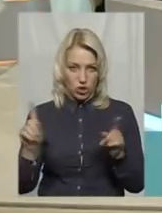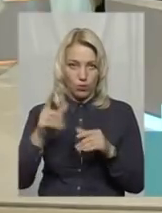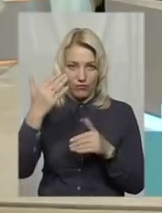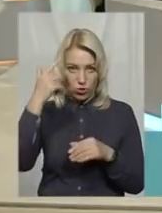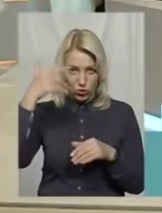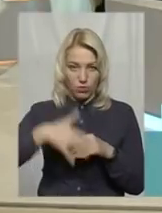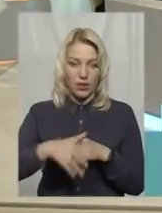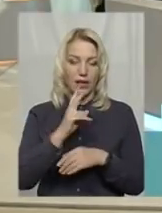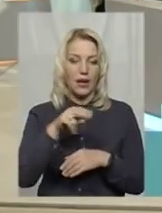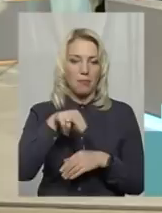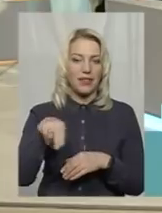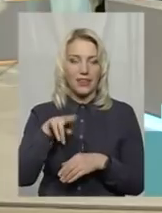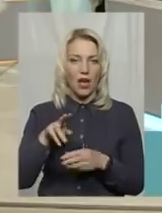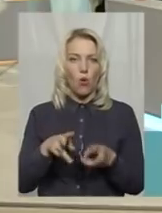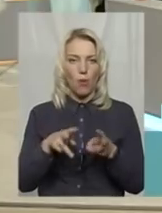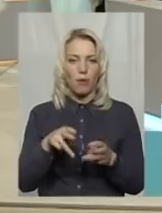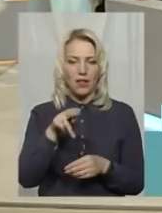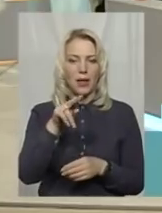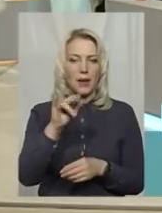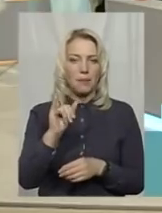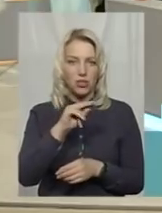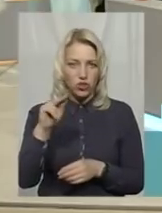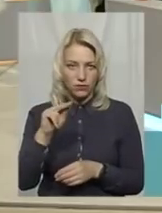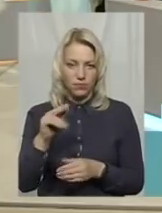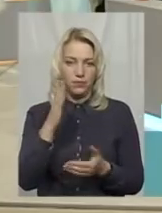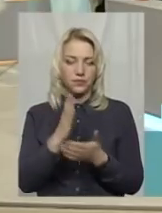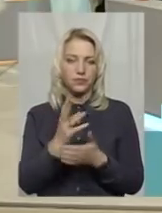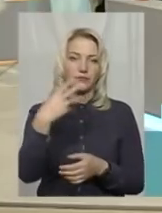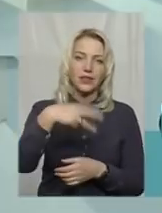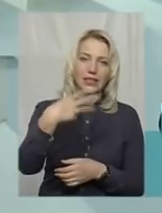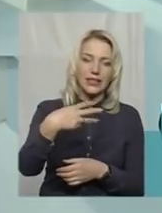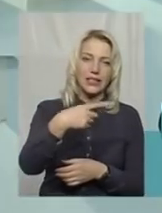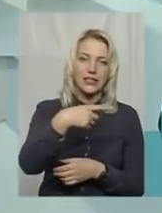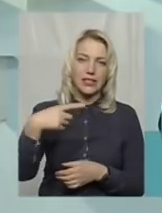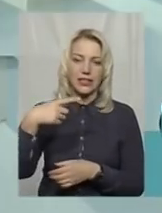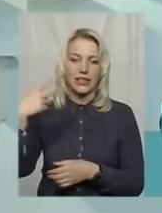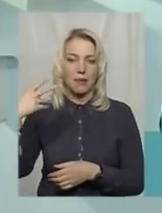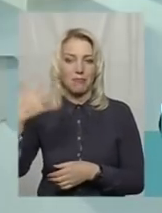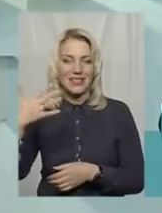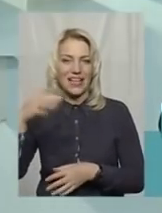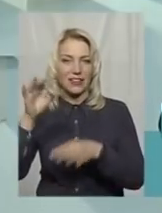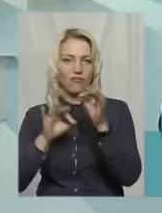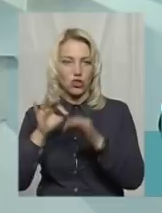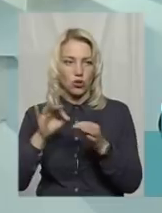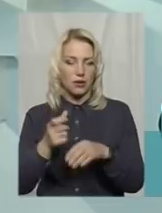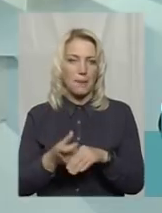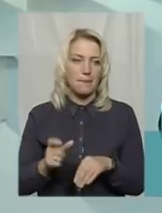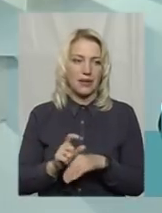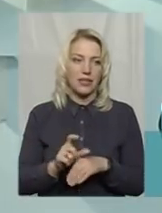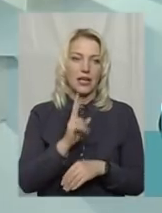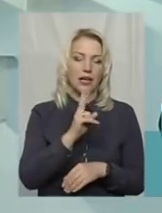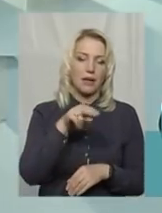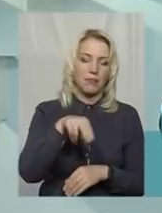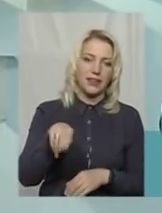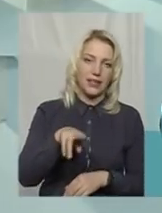опалювальної печі становить від 30 до 50% максимум. КПД